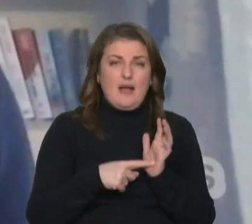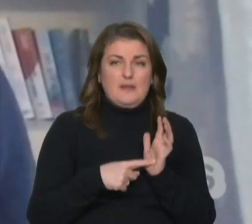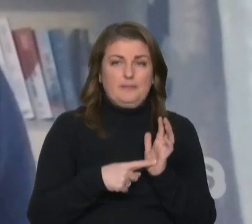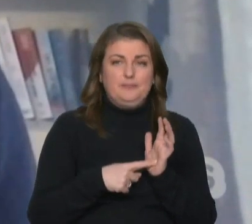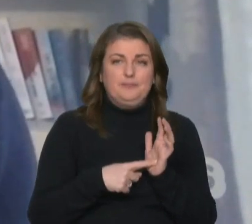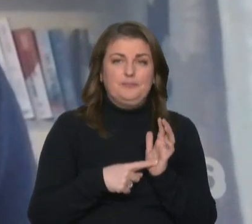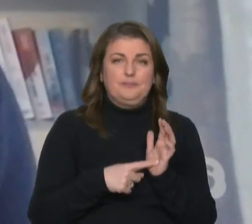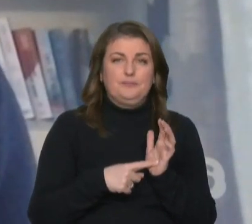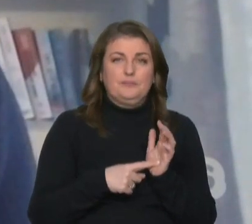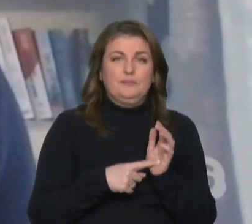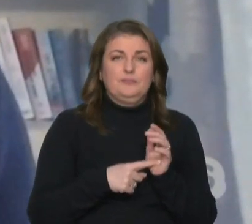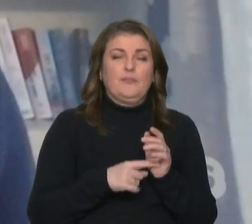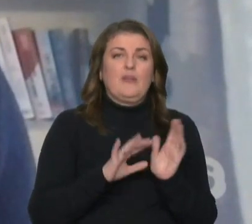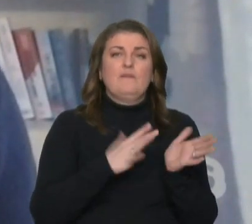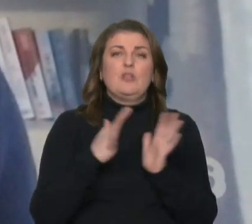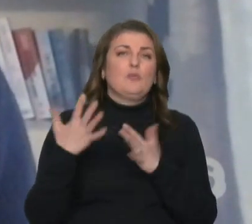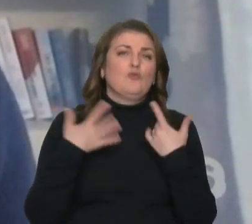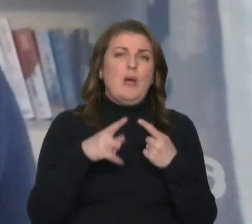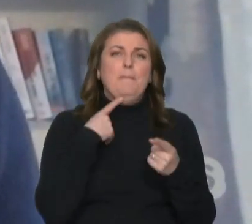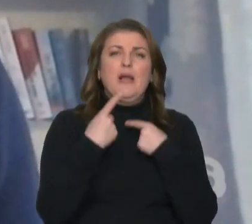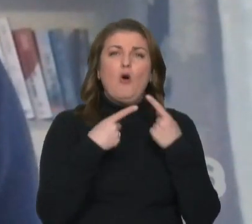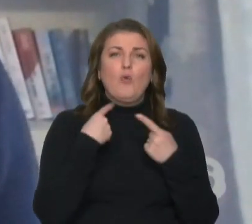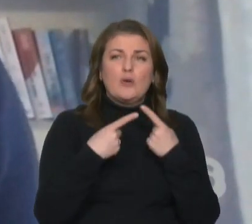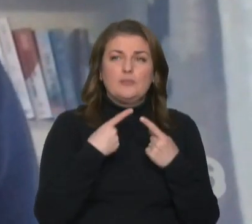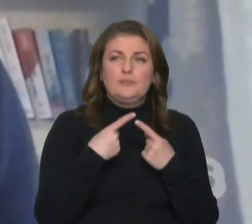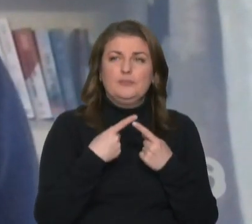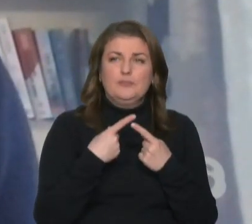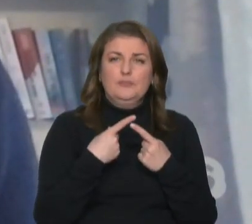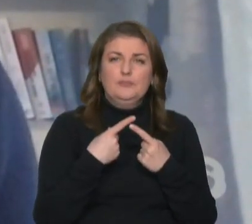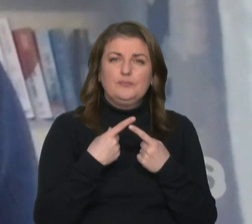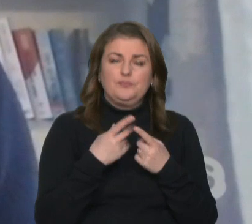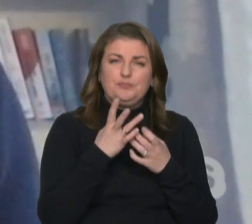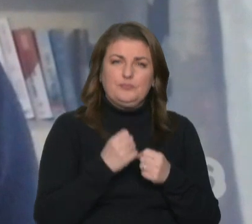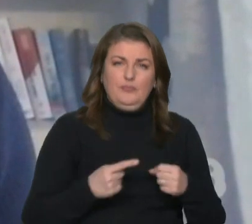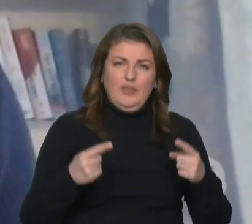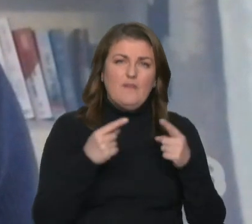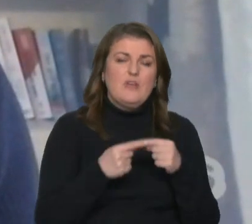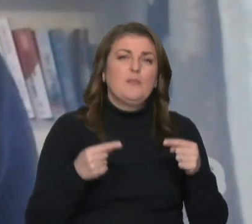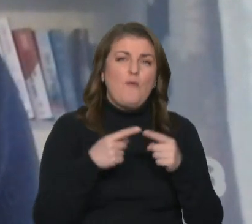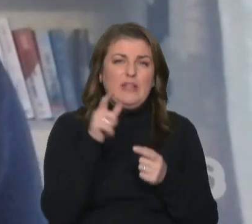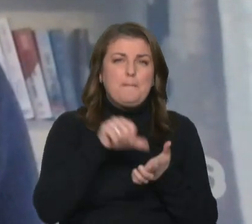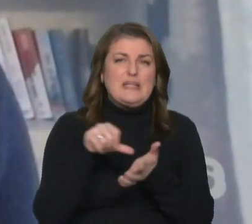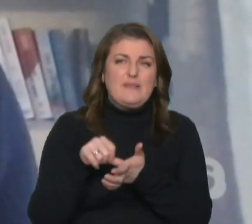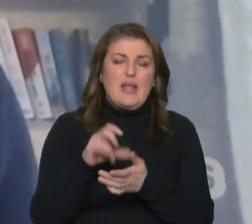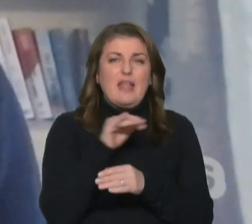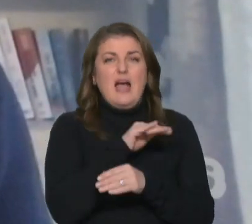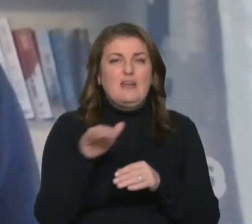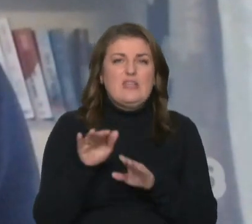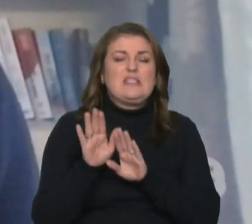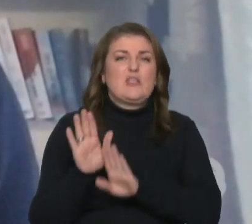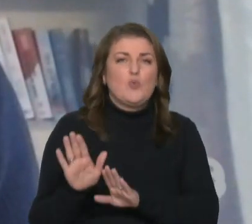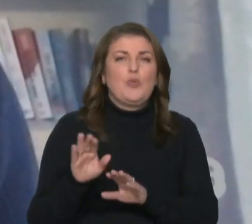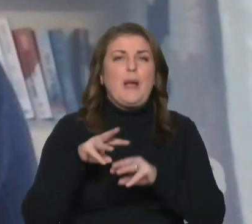відбулися вже переговори відповідних представників на рівні заступників